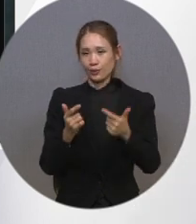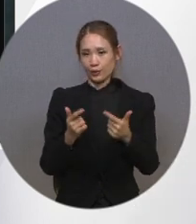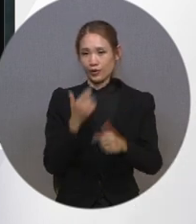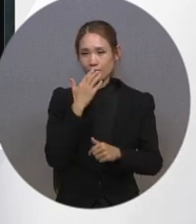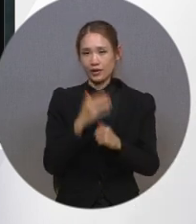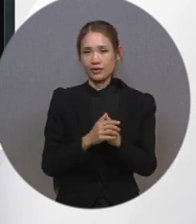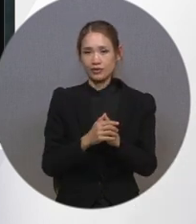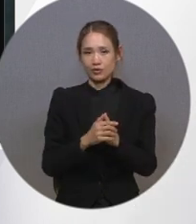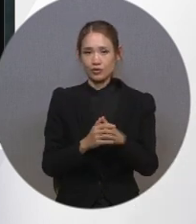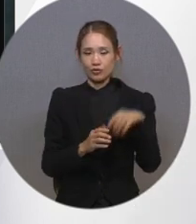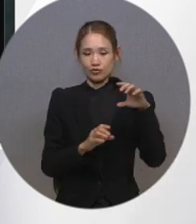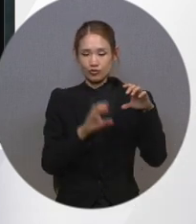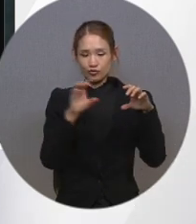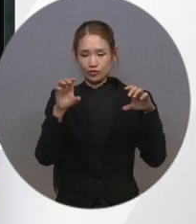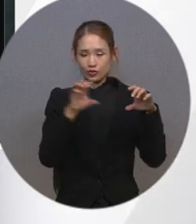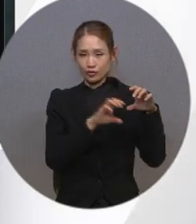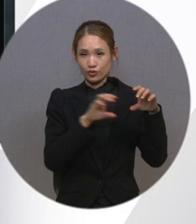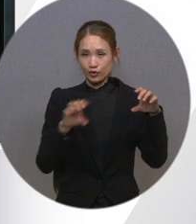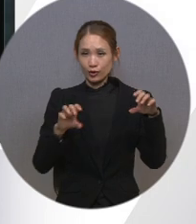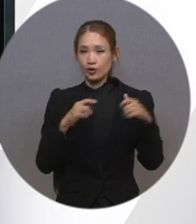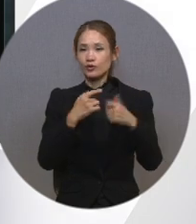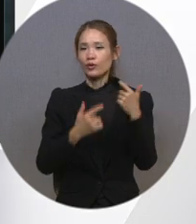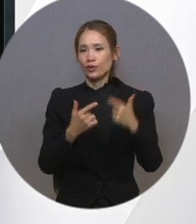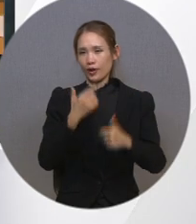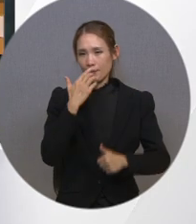위치 조정 기능도 지원합니다.